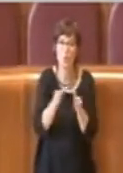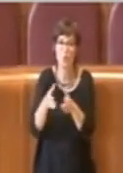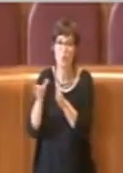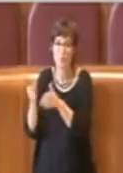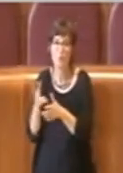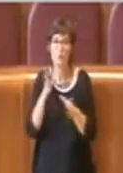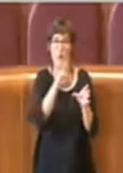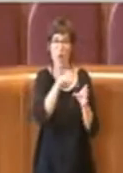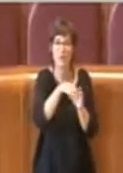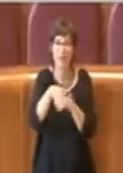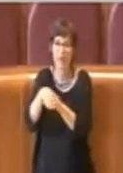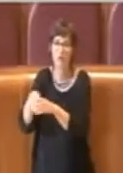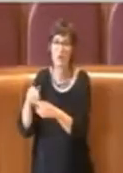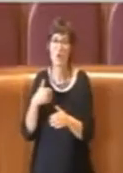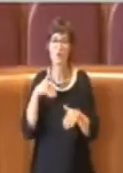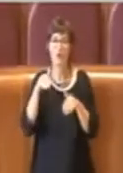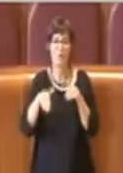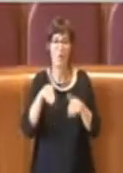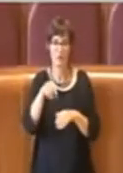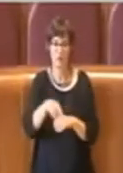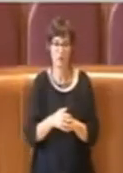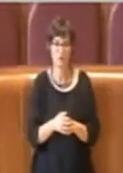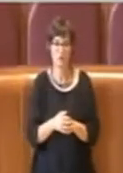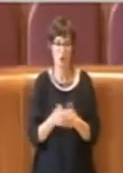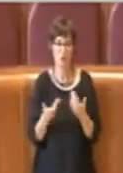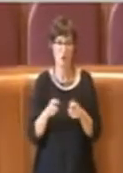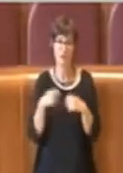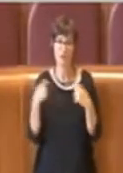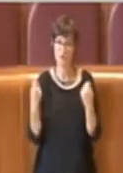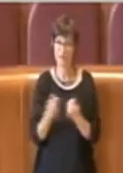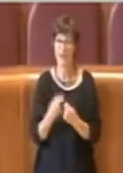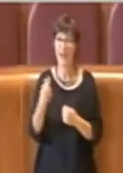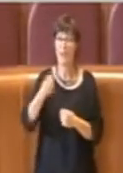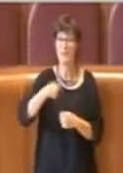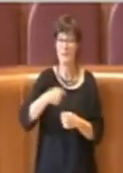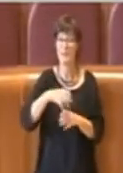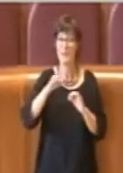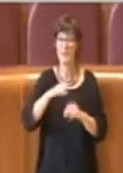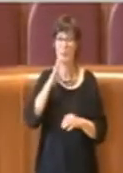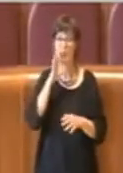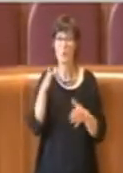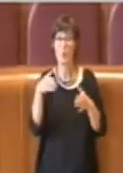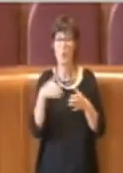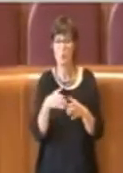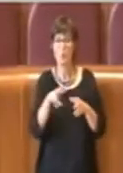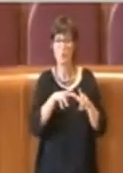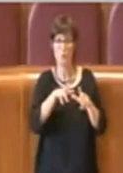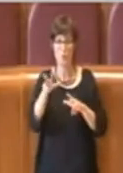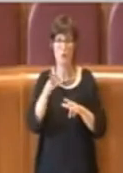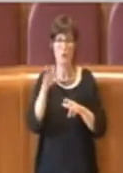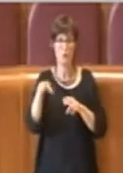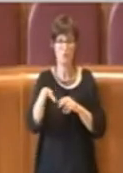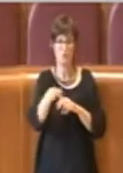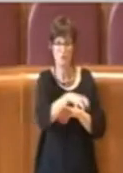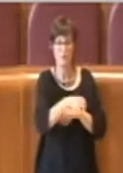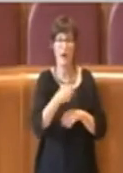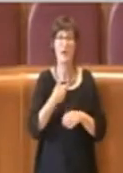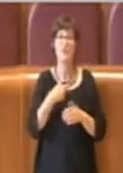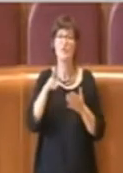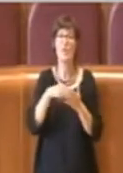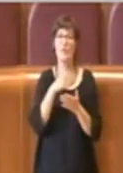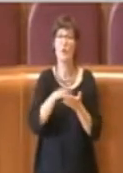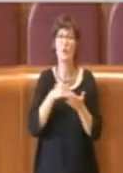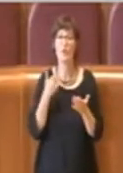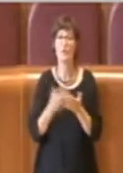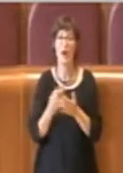generale le associazioni, i presidenti di consulta municipale hanno due voti in assemblea, mentre i singoli cittadini hanno un